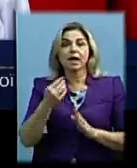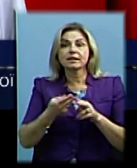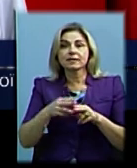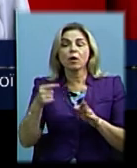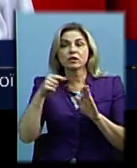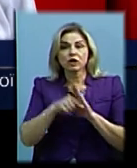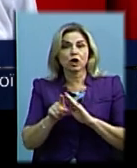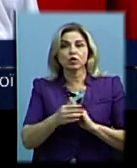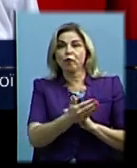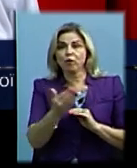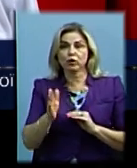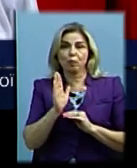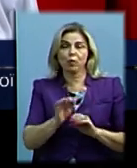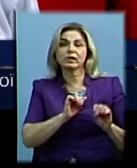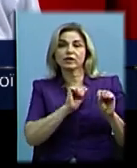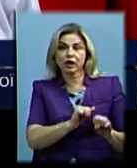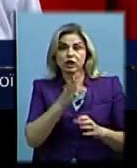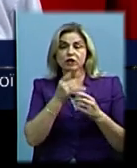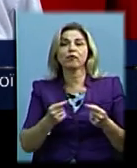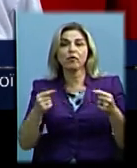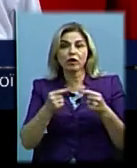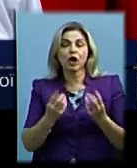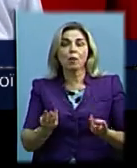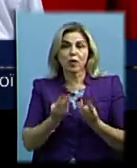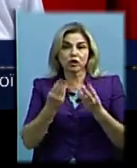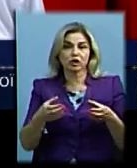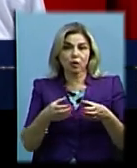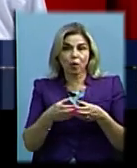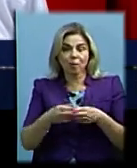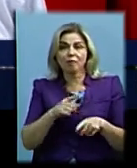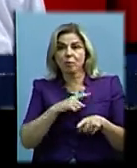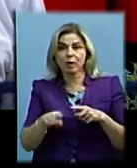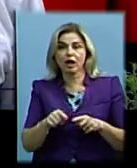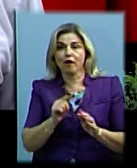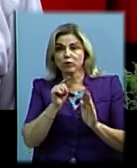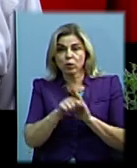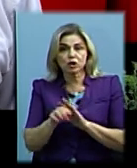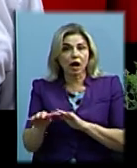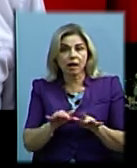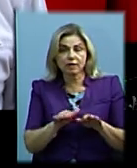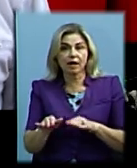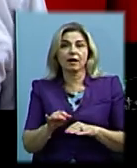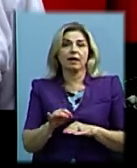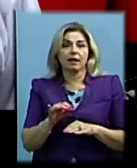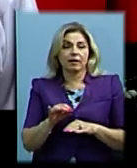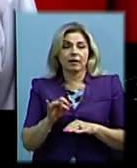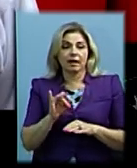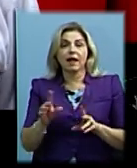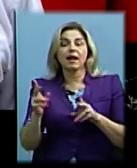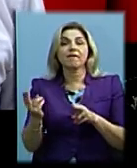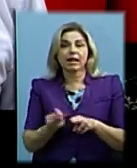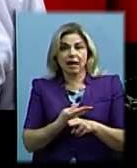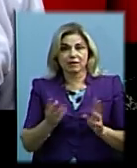своєчасним виїздом пожежної команди для оперативного вкручання і ліквітації пожеж. Люди будуть